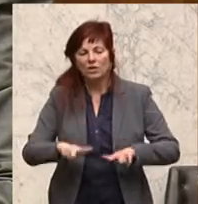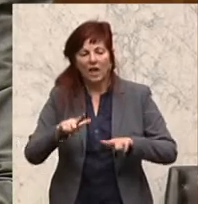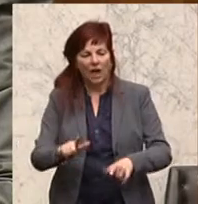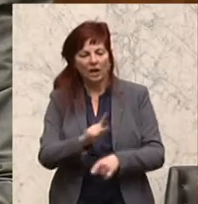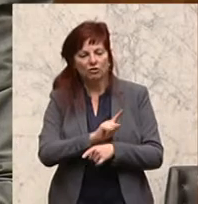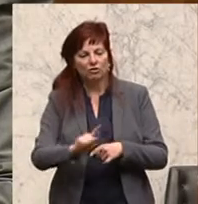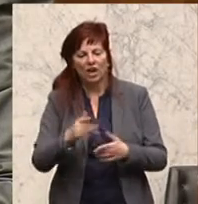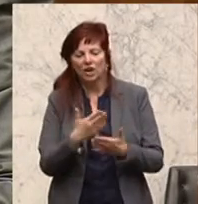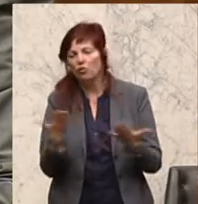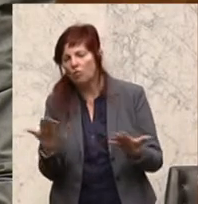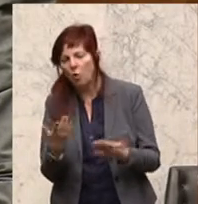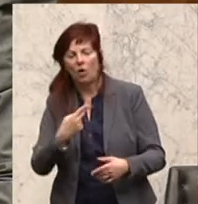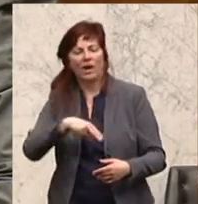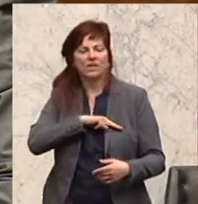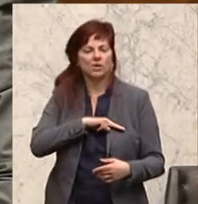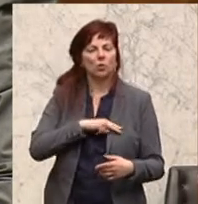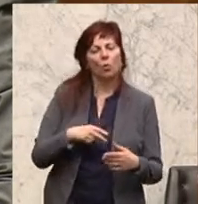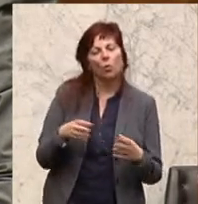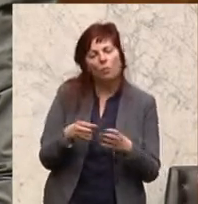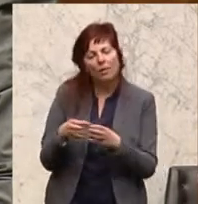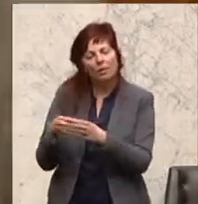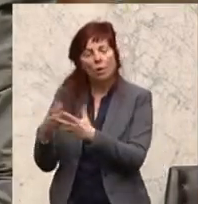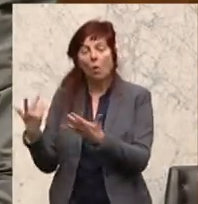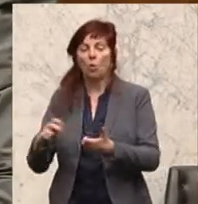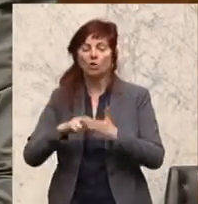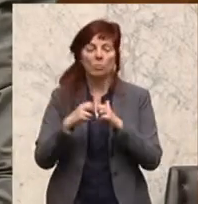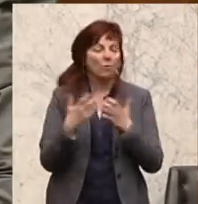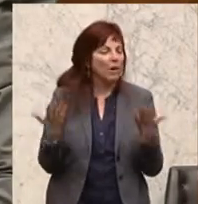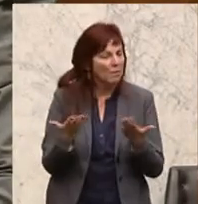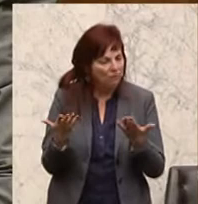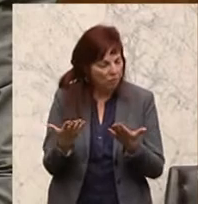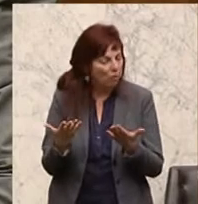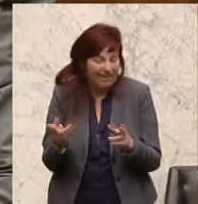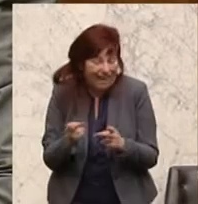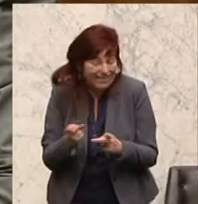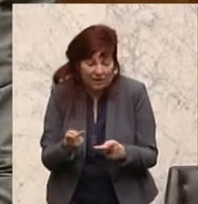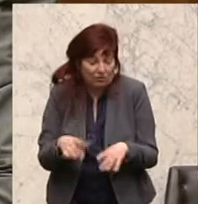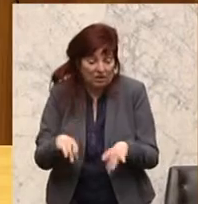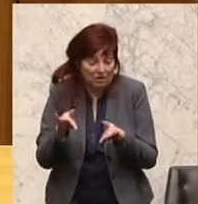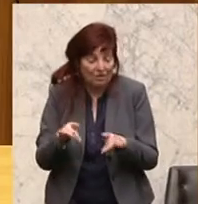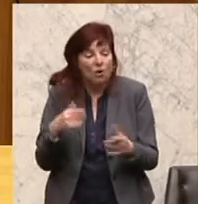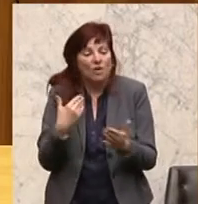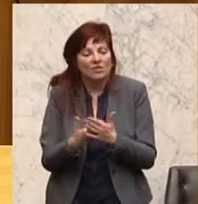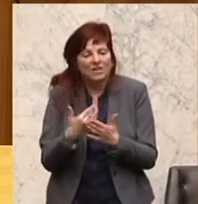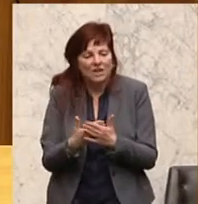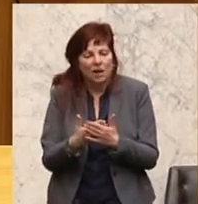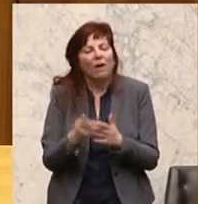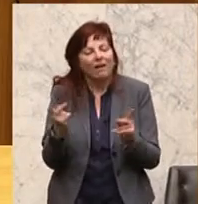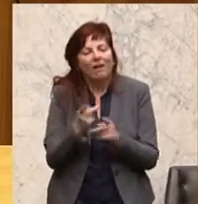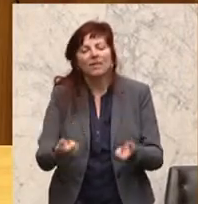Risikogruppen oder Problemfeldern und man kann daraus keine ableitenden Präventionsmaßnahmen setzen.